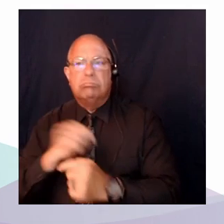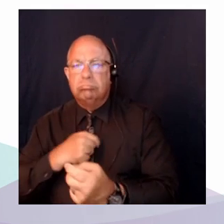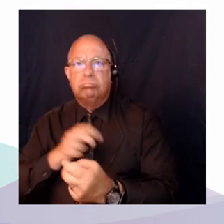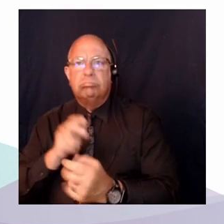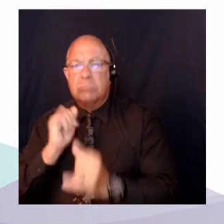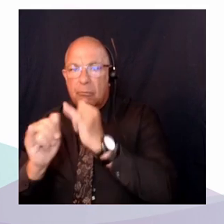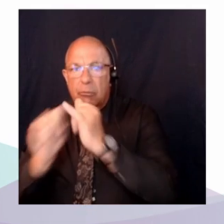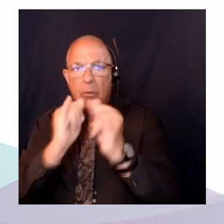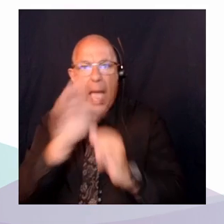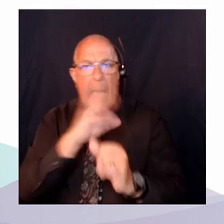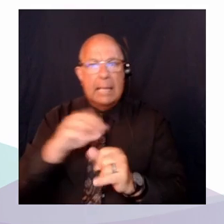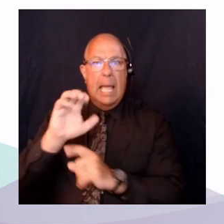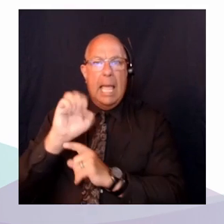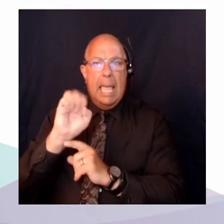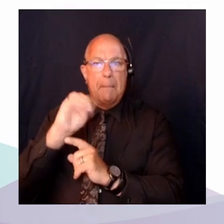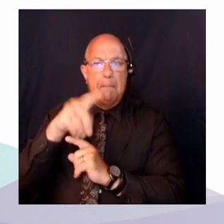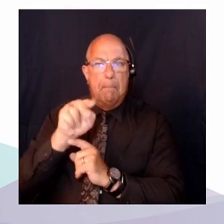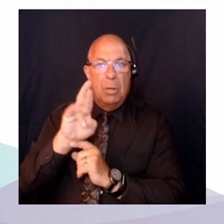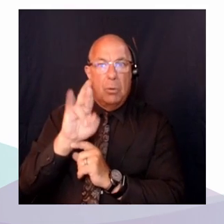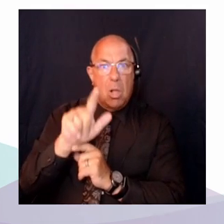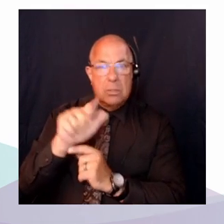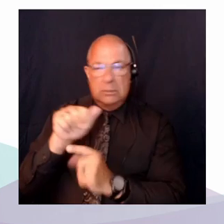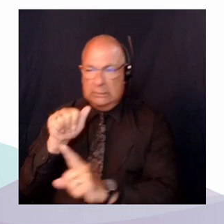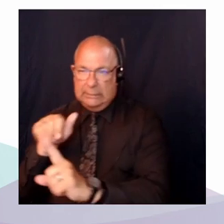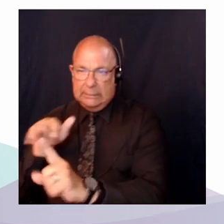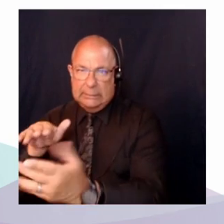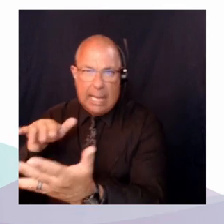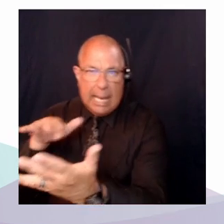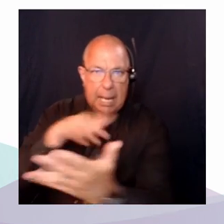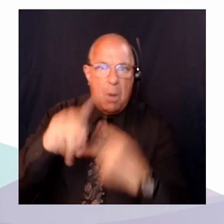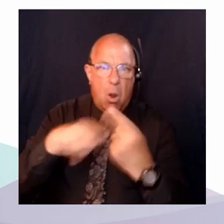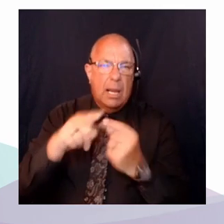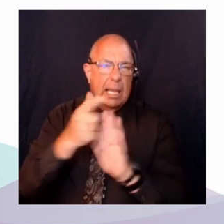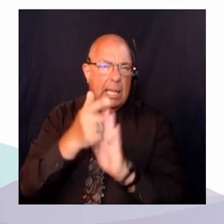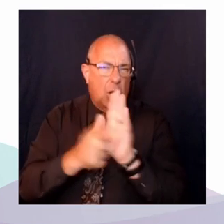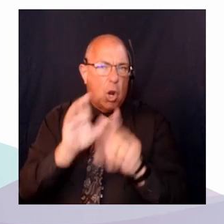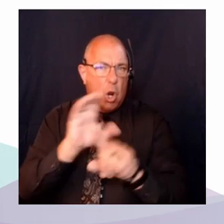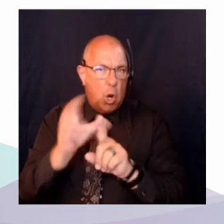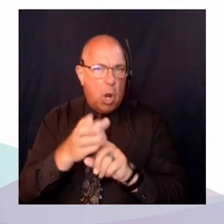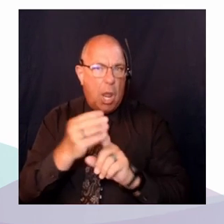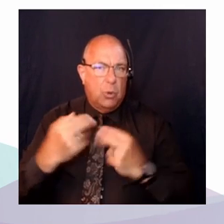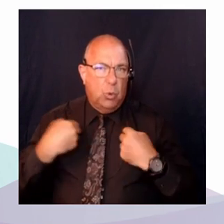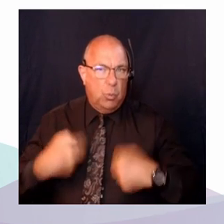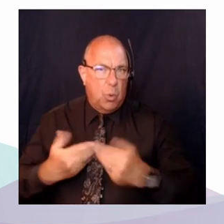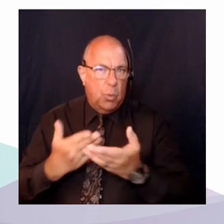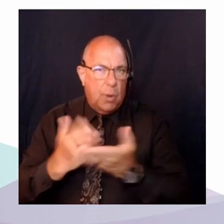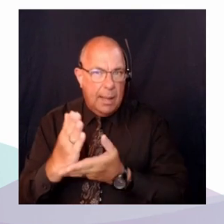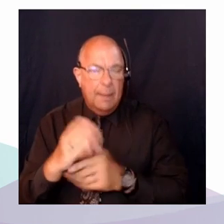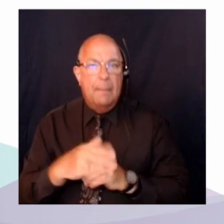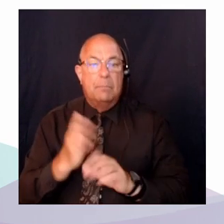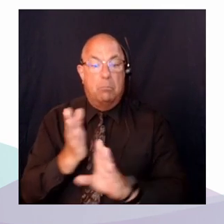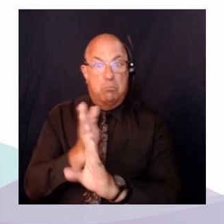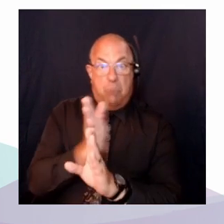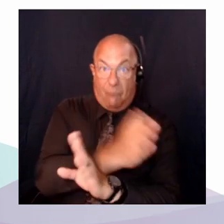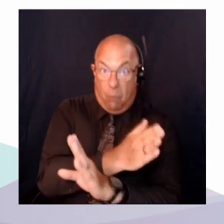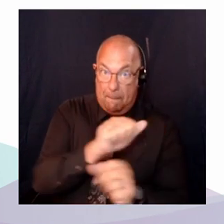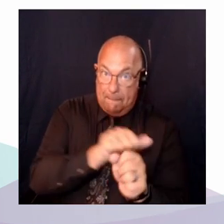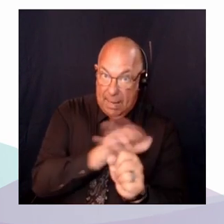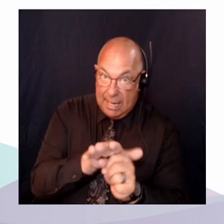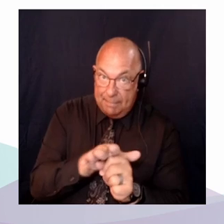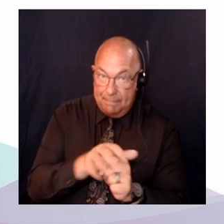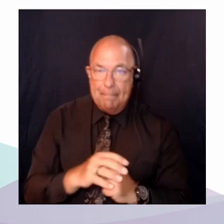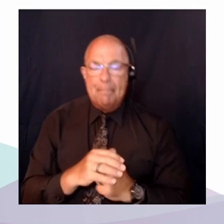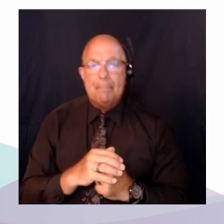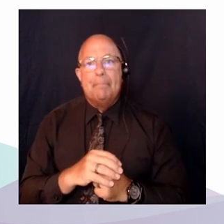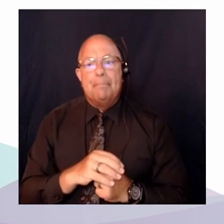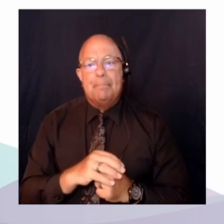juridique des droits de la personne à une époque pré-pandémique, donc avant la pandémie. Et dans le cadre de ces